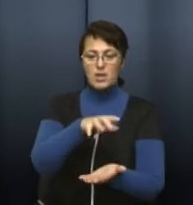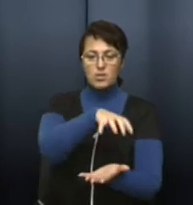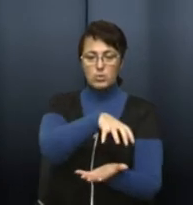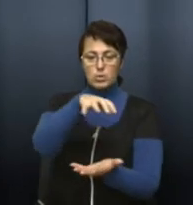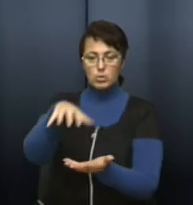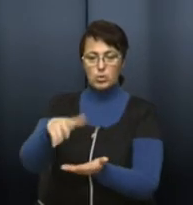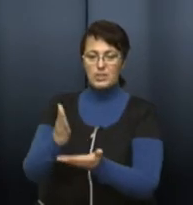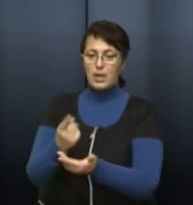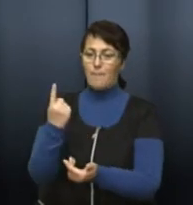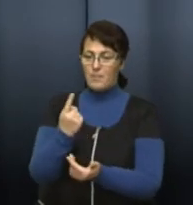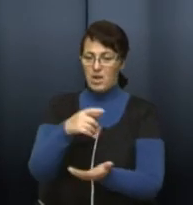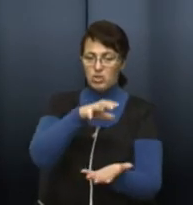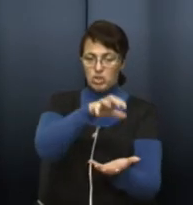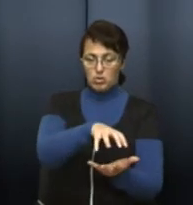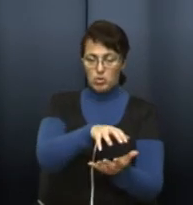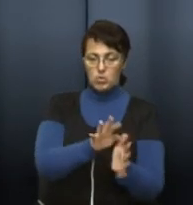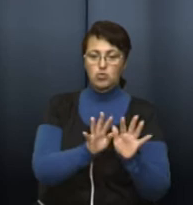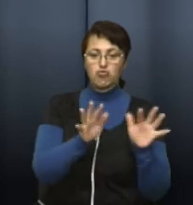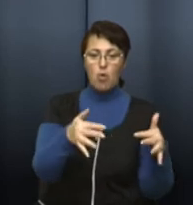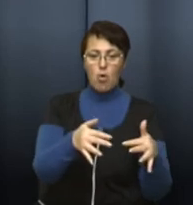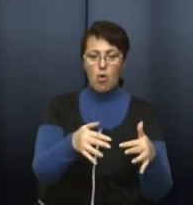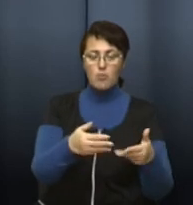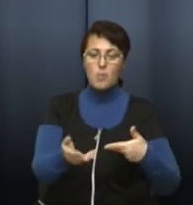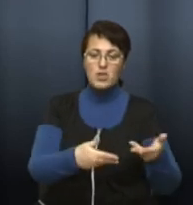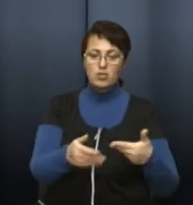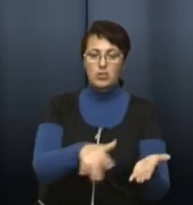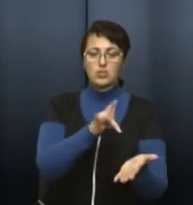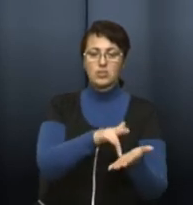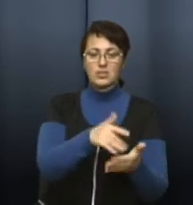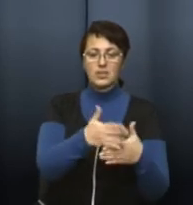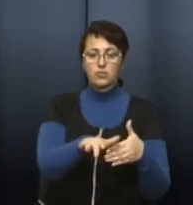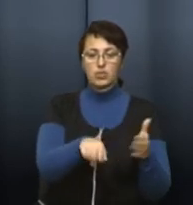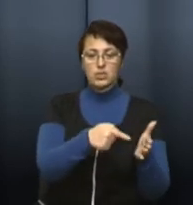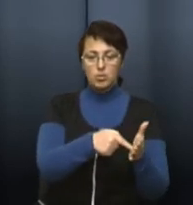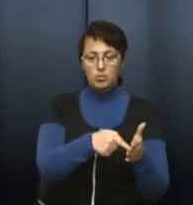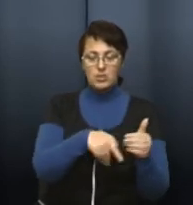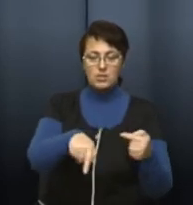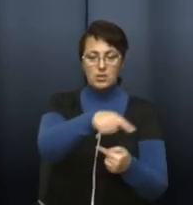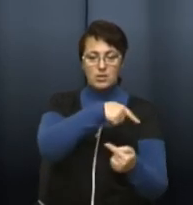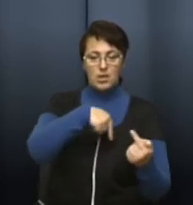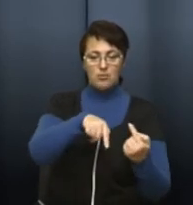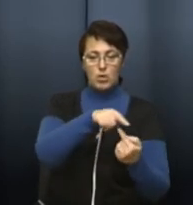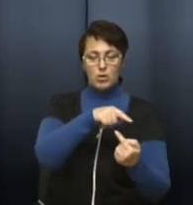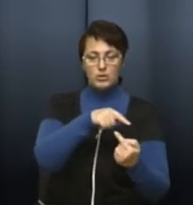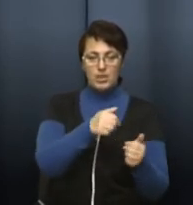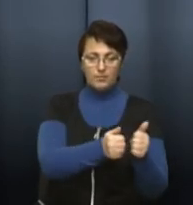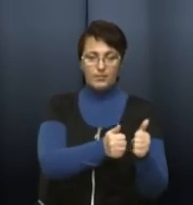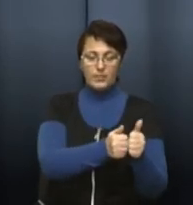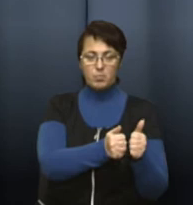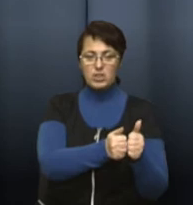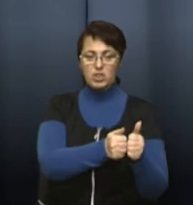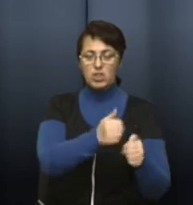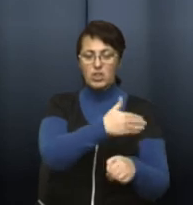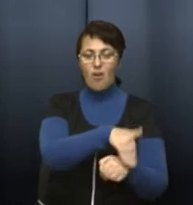Це є перша зона, яка, по суті, охоплює пішохідну центральну частину міста, навколо неї, тобто наближені вулиці.